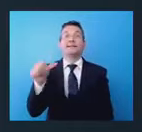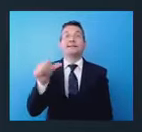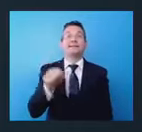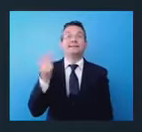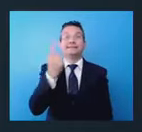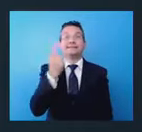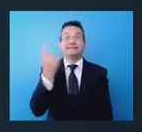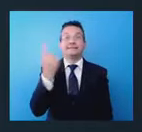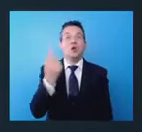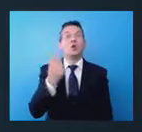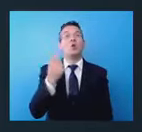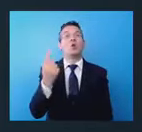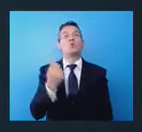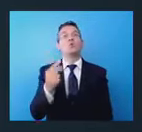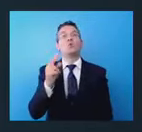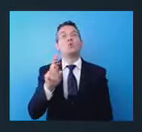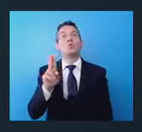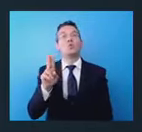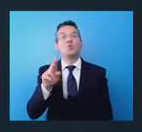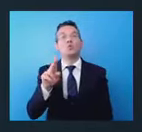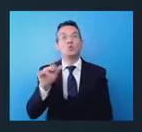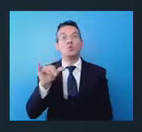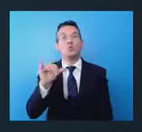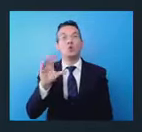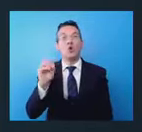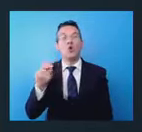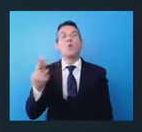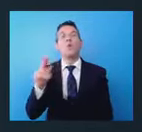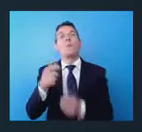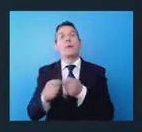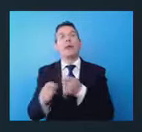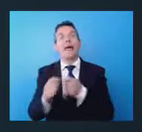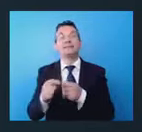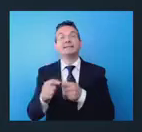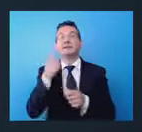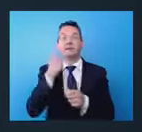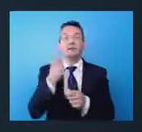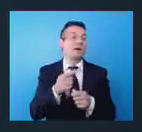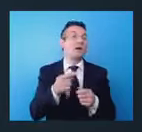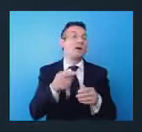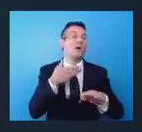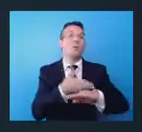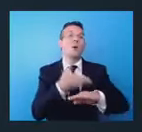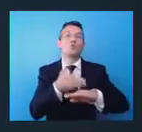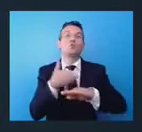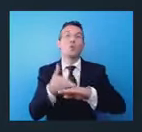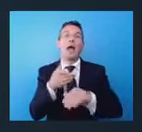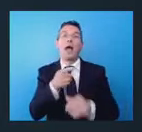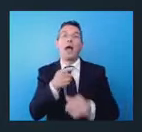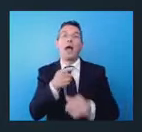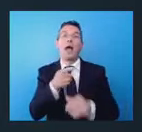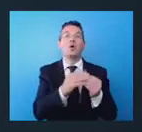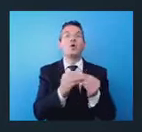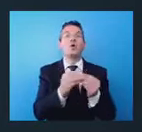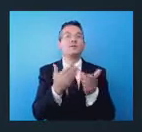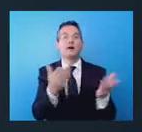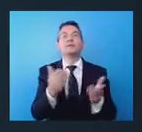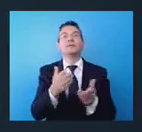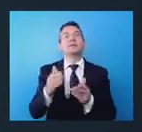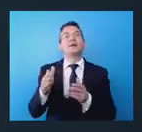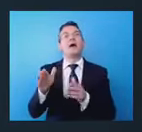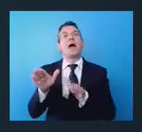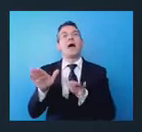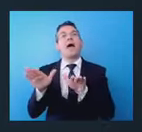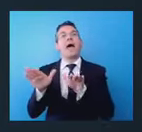Cosa stanno facendo gli operatori del settore aeroportuale? Noi dialoghiamo in questo momento con Alitalia che è fortemente